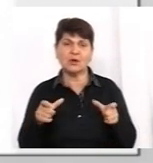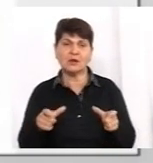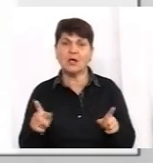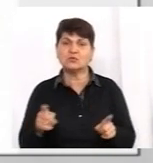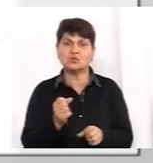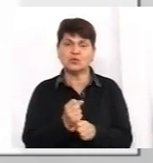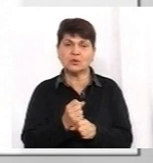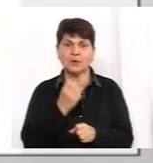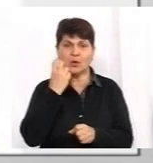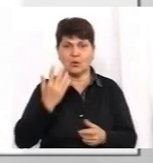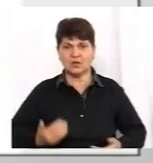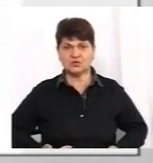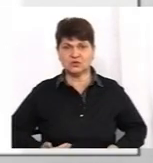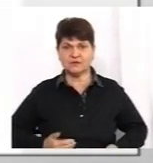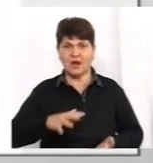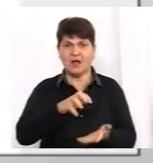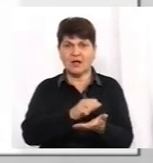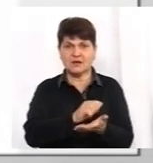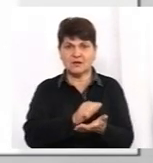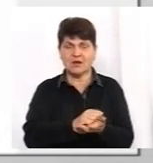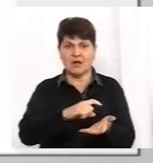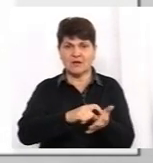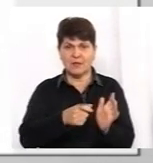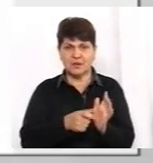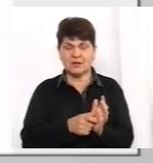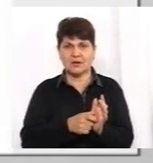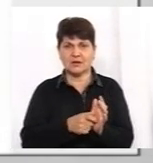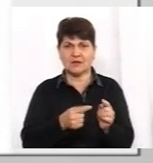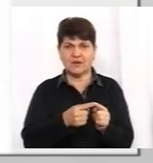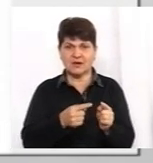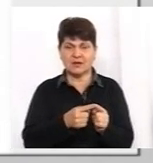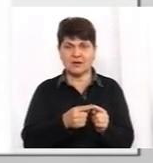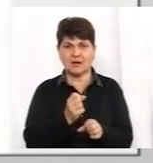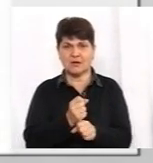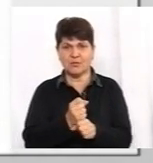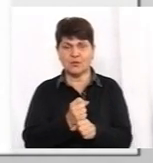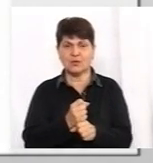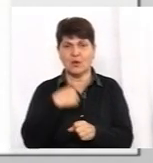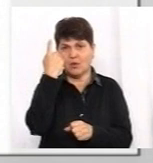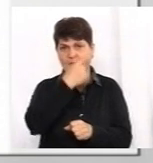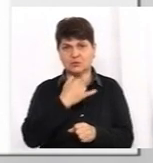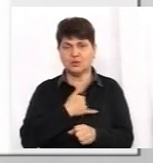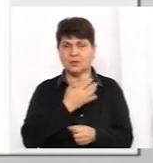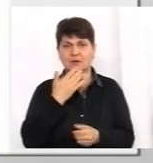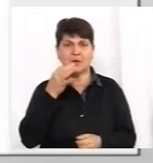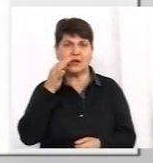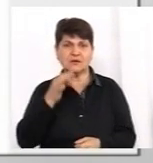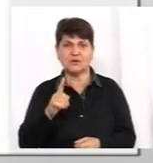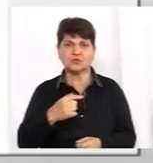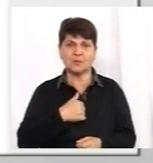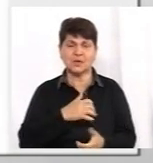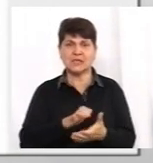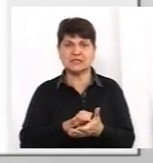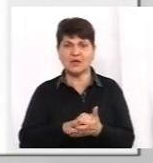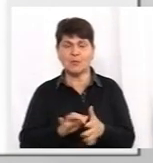робити, коли ти живеш на зйомній квартирі та орендуєш кабінет для роботи? Особисто у мене немає досвіду, щоб мені чи